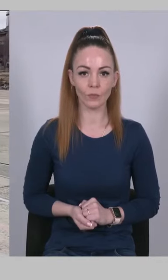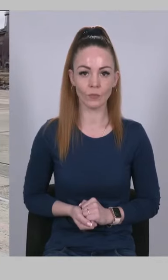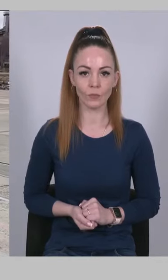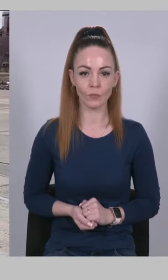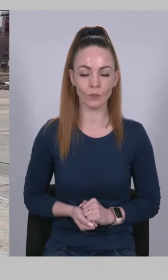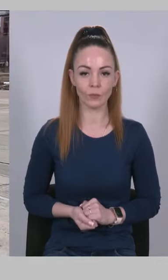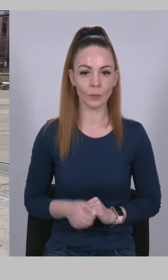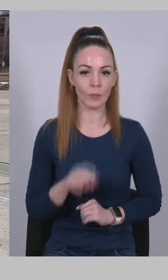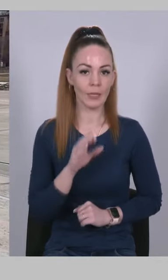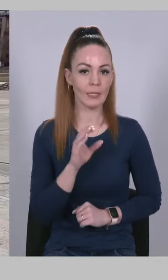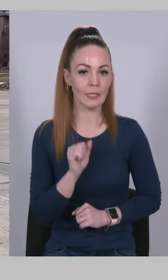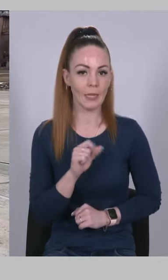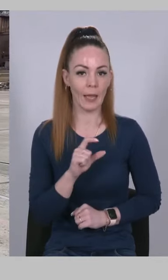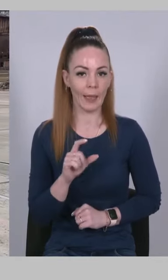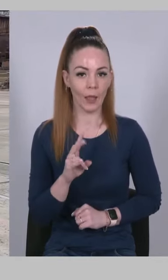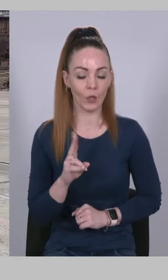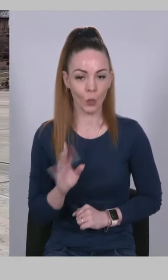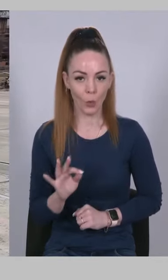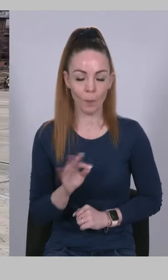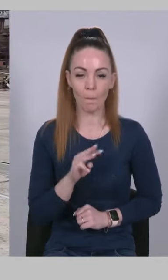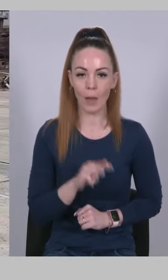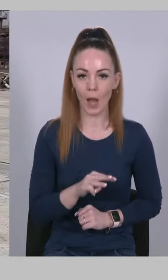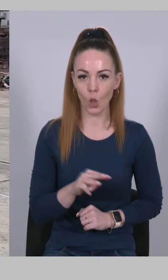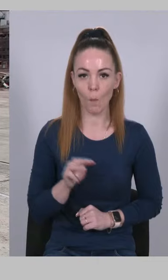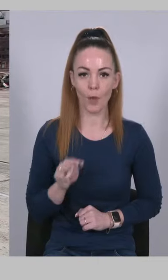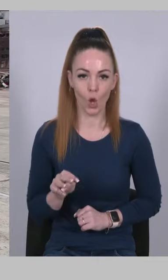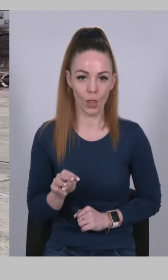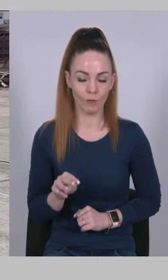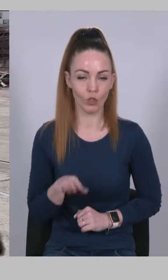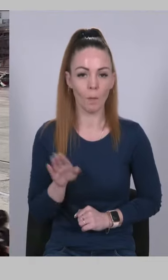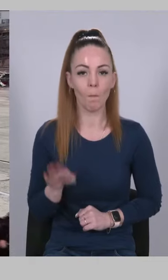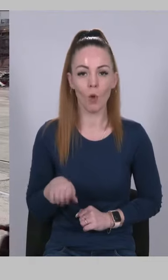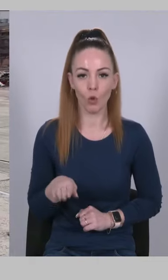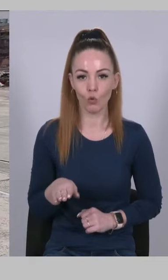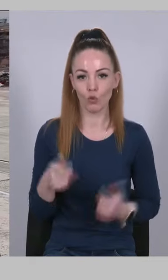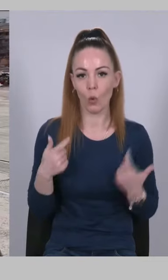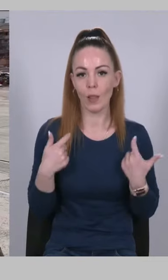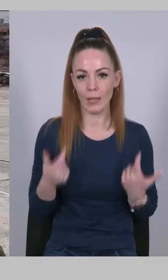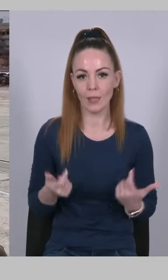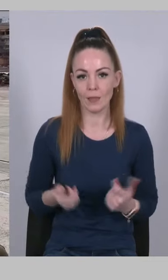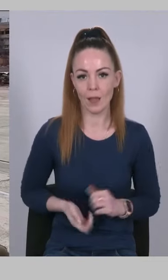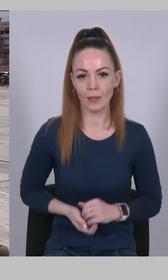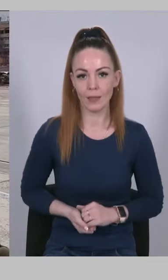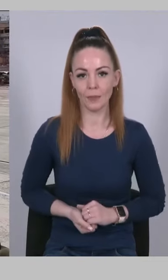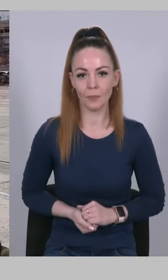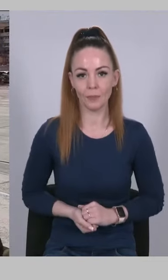Саєнка Михайла Миколаївича, молодшого лейтенанта.